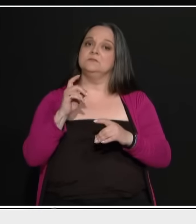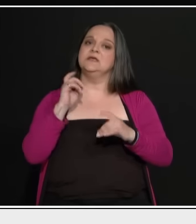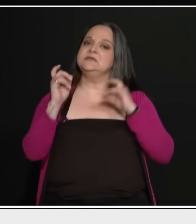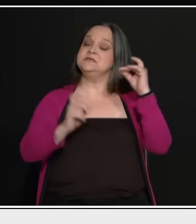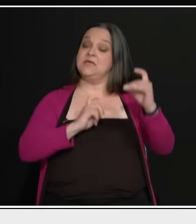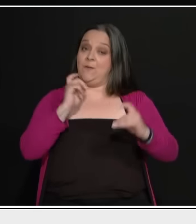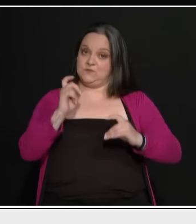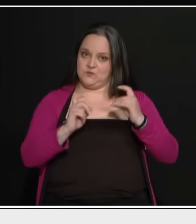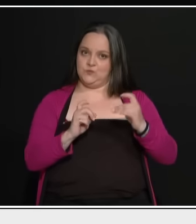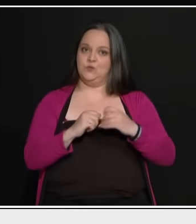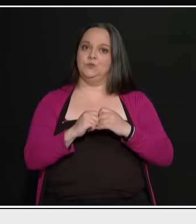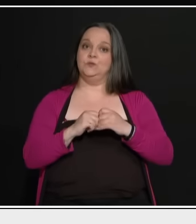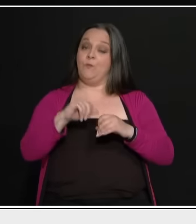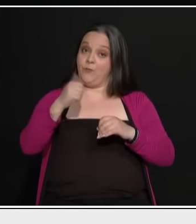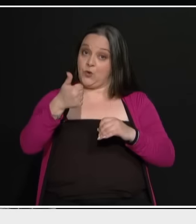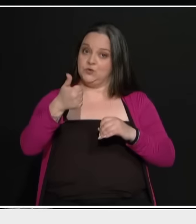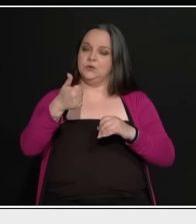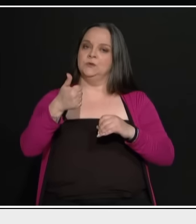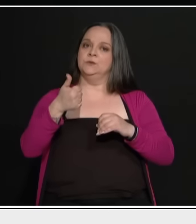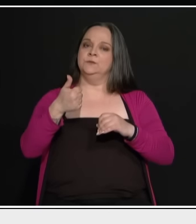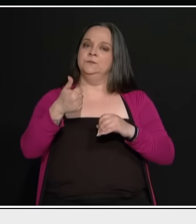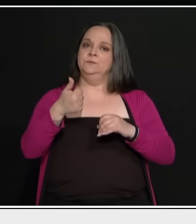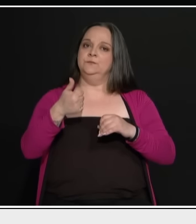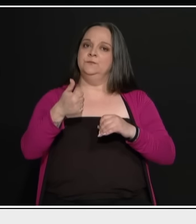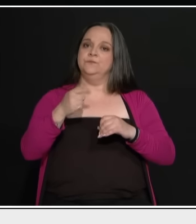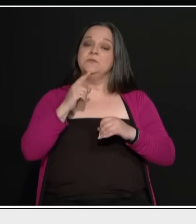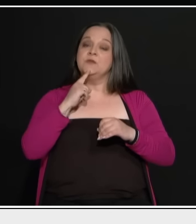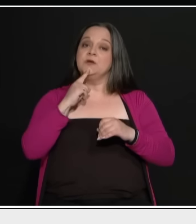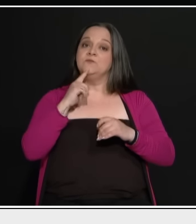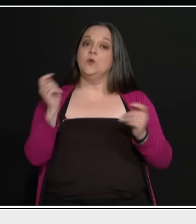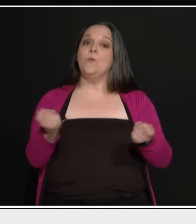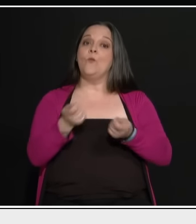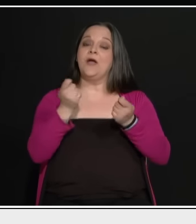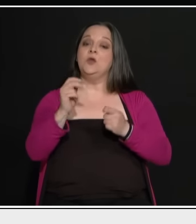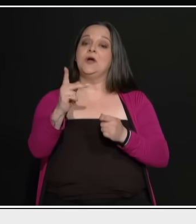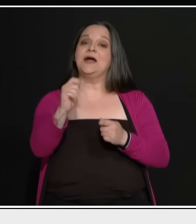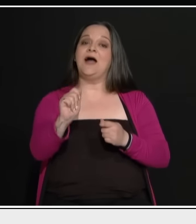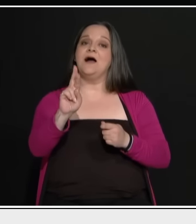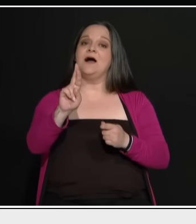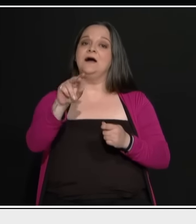Οι σκέψεις μου οι πρώτοι είναι αυτό που έχανε ο Πενσετάκης και ο Καρέλιας,